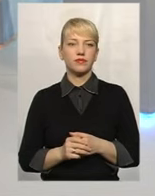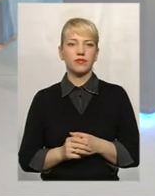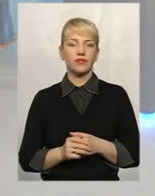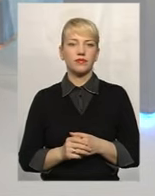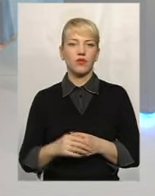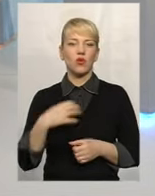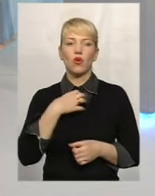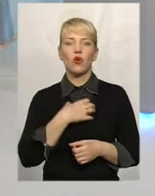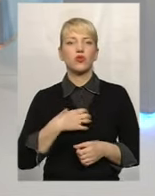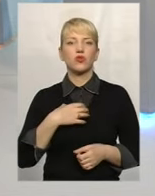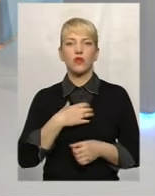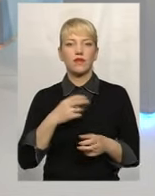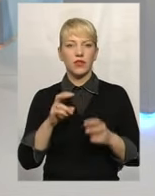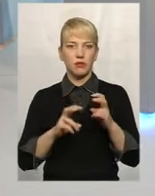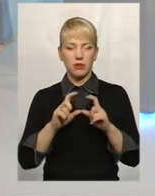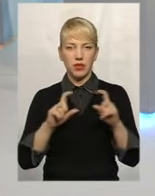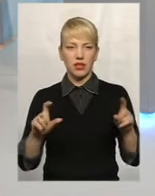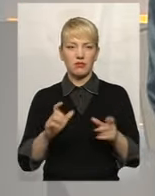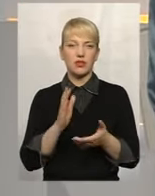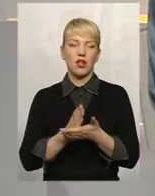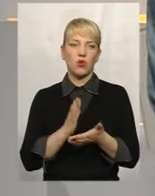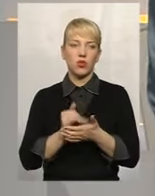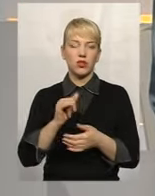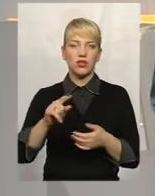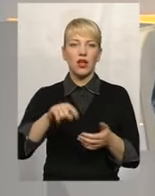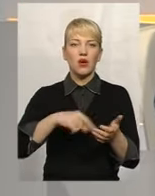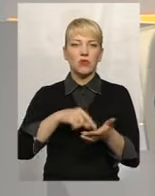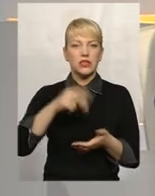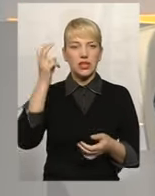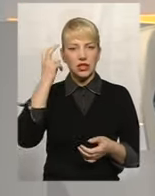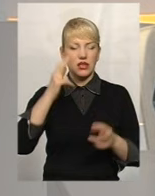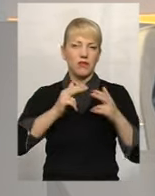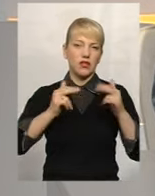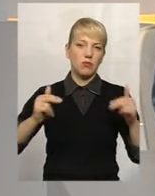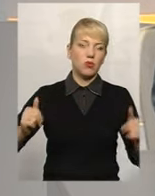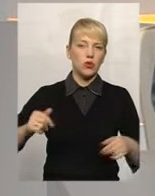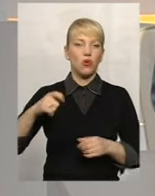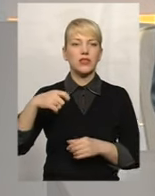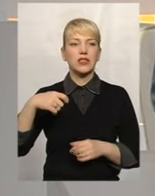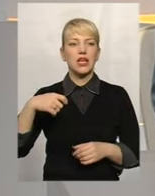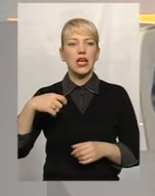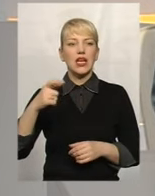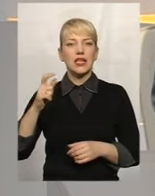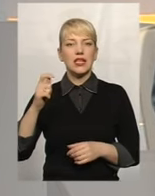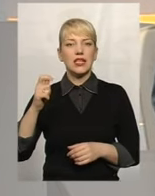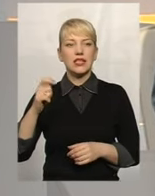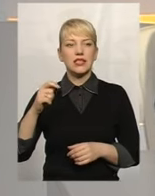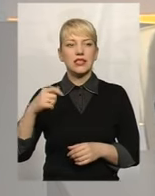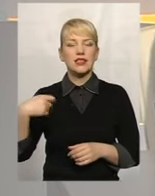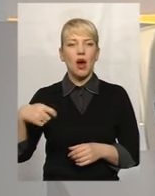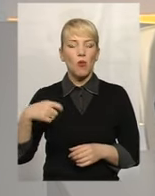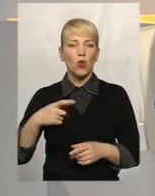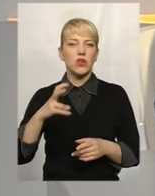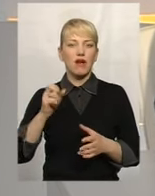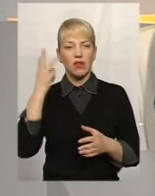основні підприємства знаходяться в Києві, Дніпропетровську, Запоріжжі, а на Хмельниччині є лише